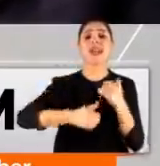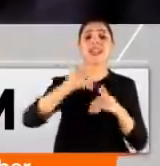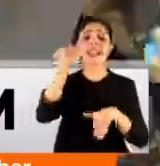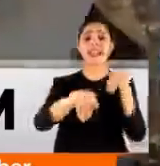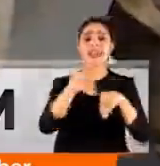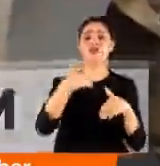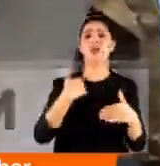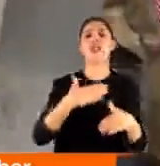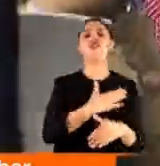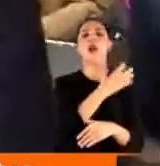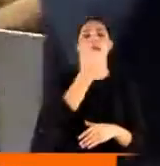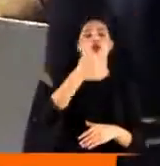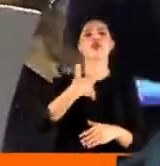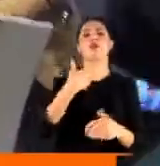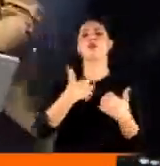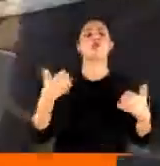güvenmeseydim.